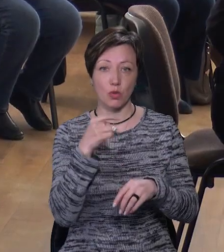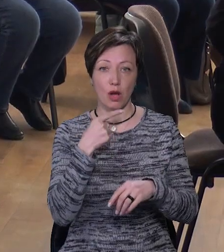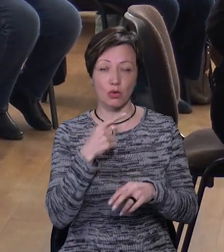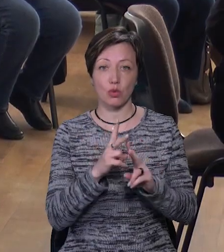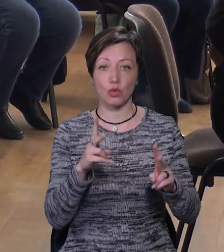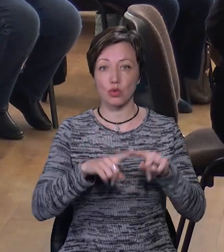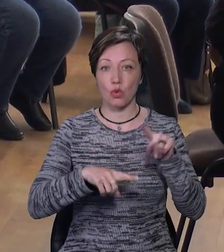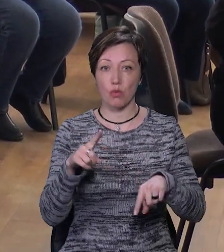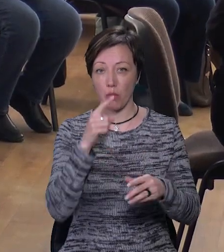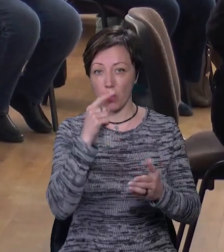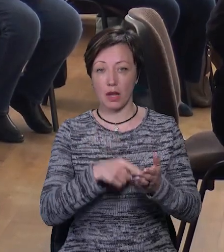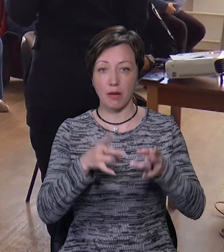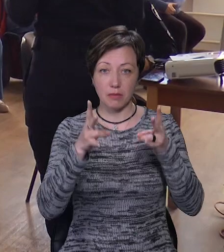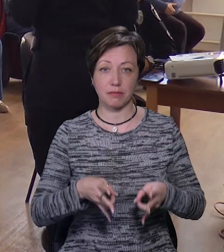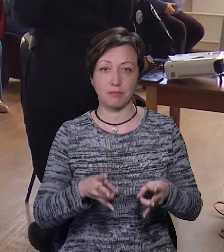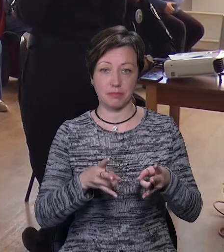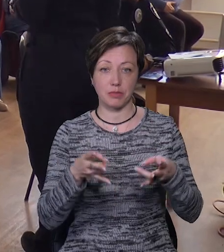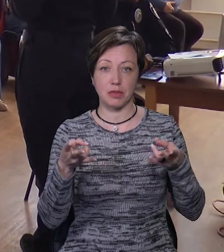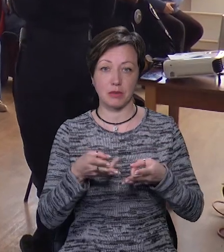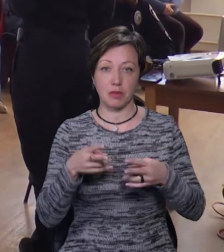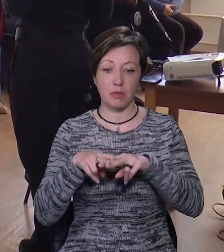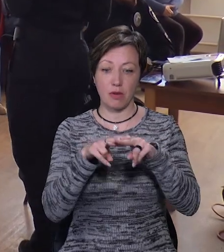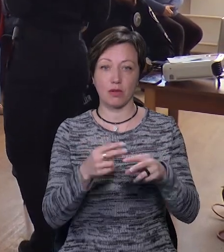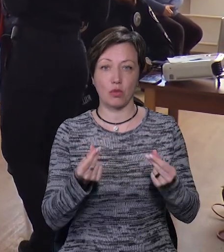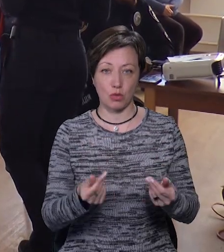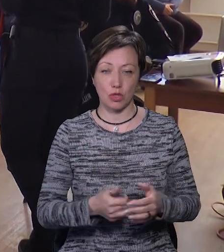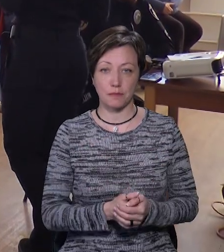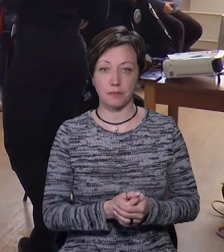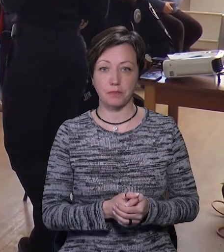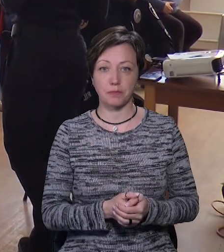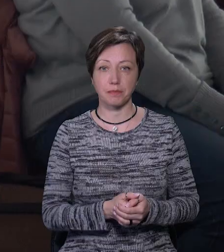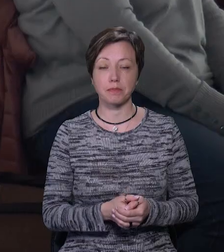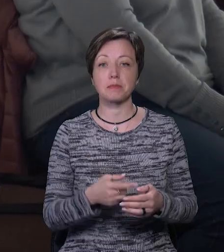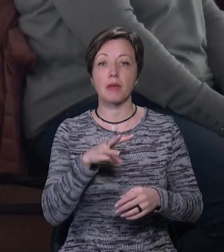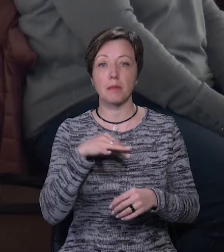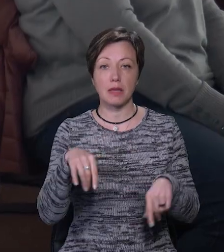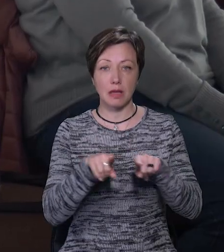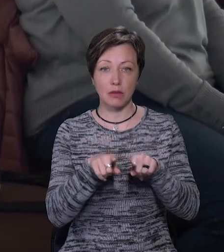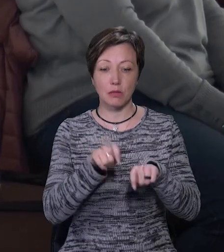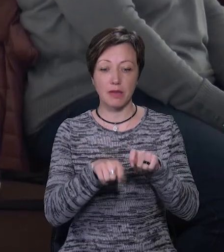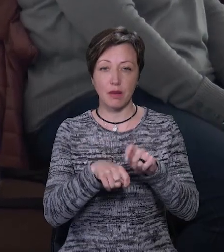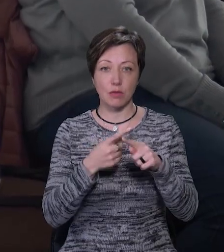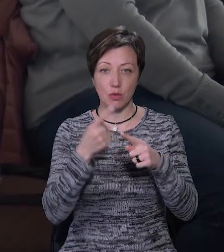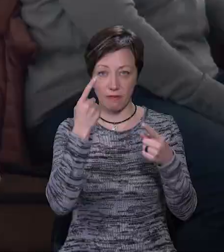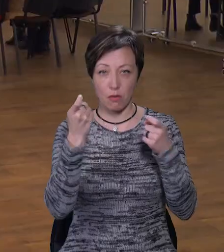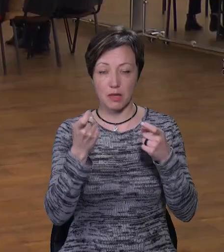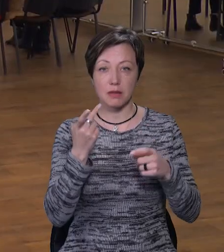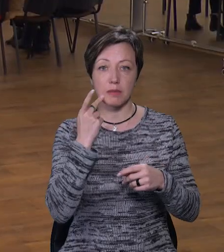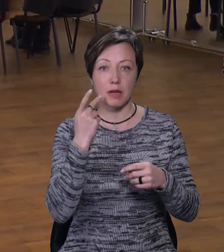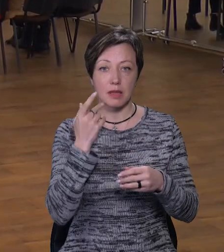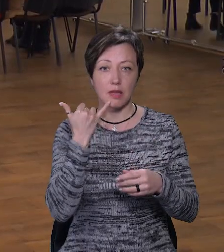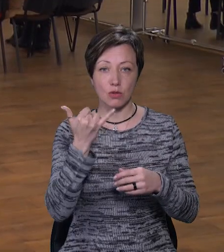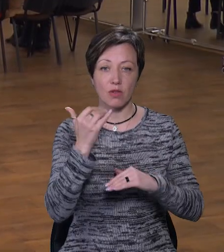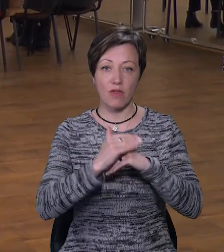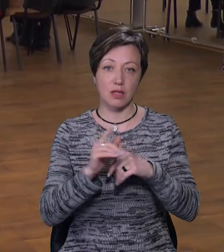кажуть, що хтось з родичів потрапив в якусь ситуацію, потрібно там також перерахувати кошти. Тому ми також перевіряємо цю інформацію. Як правило, телефонують